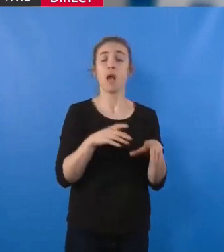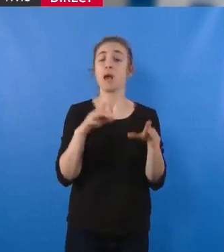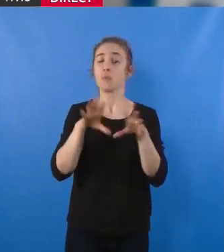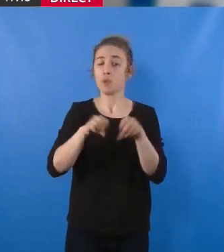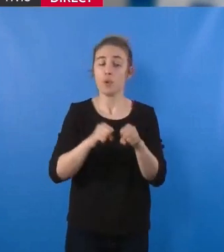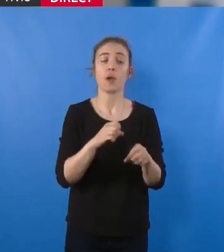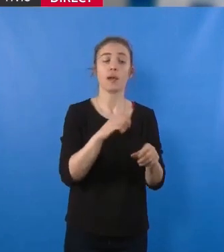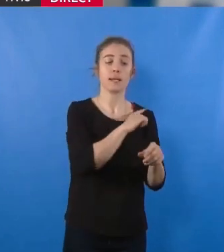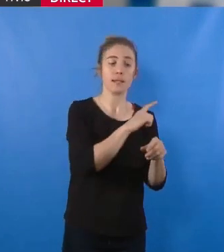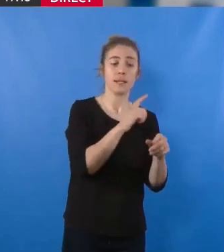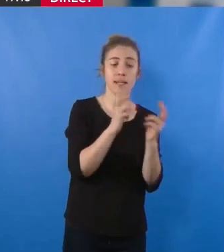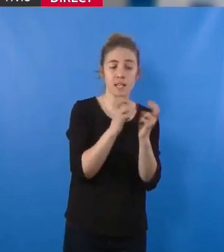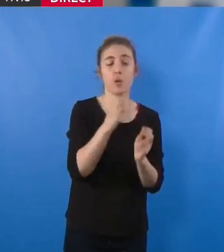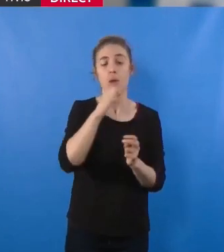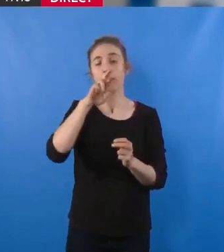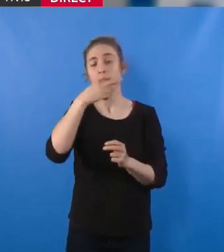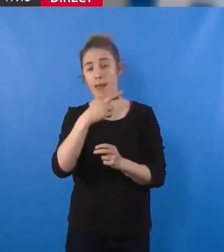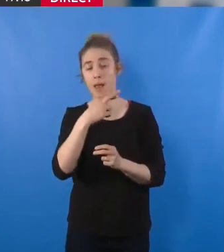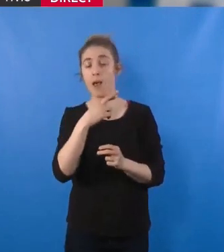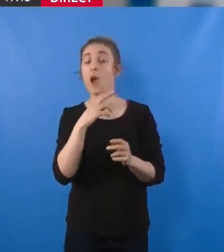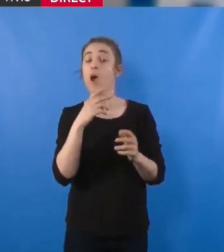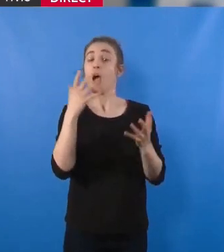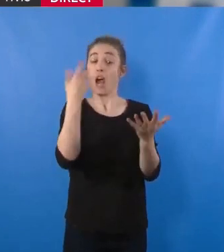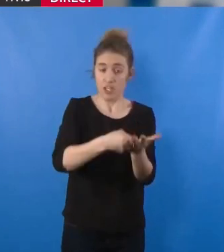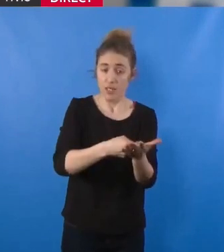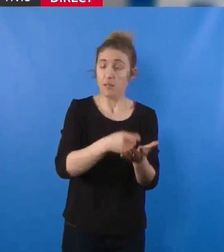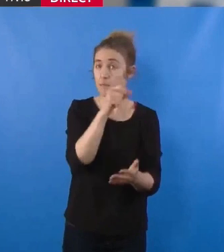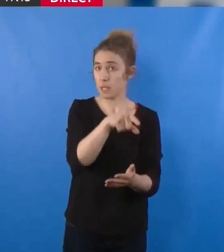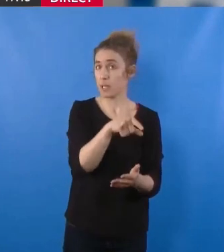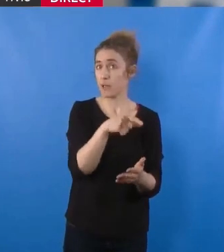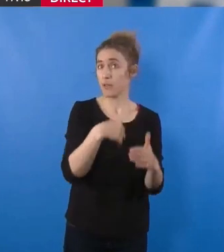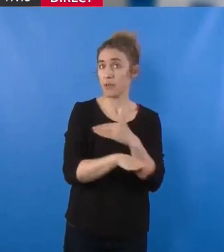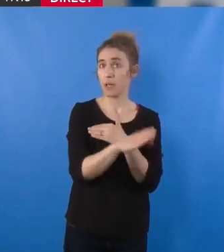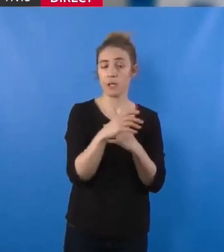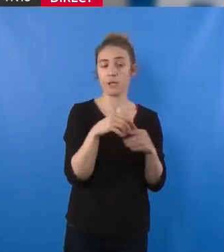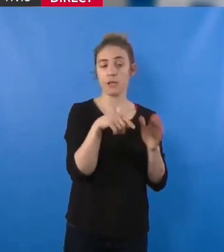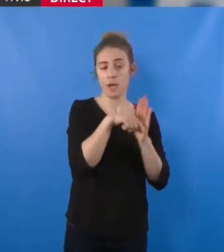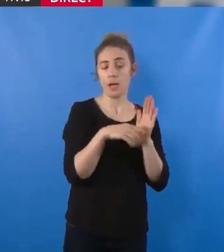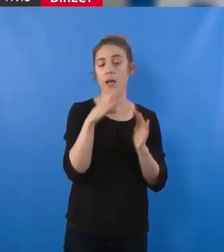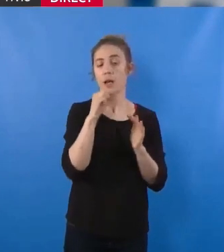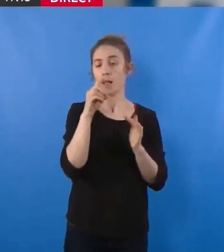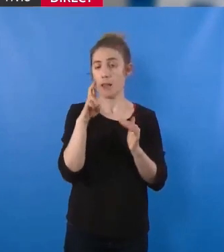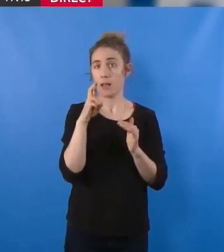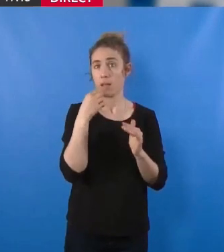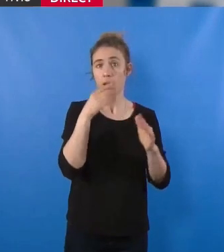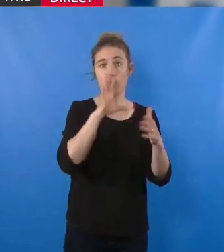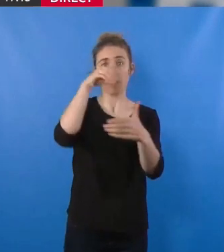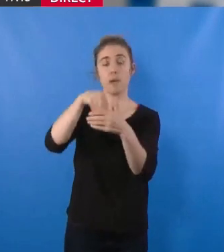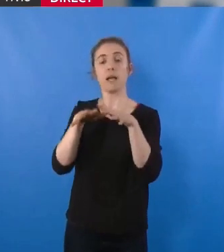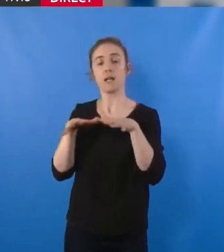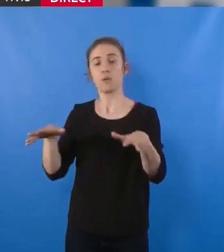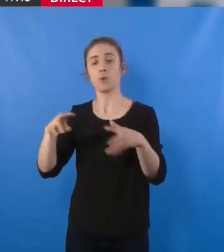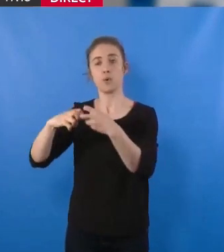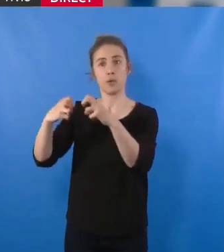ENR que nous achèterons sur le marché de cette énergie à travers le CADER, intégrera le réseau structurel local,